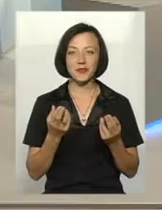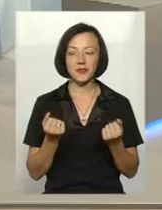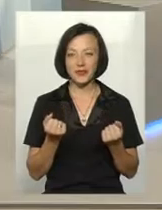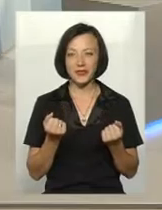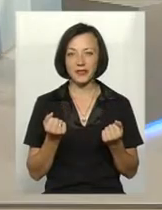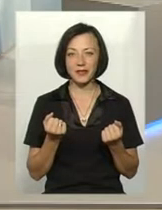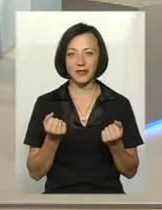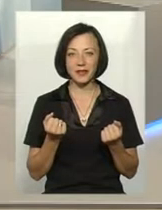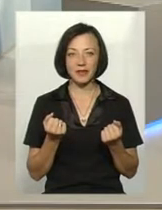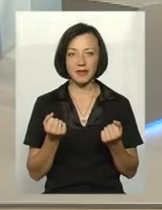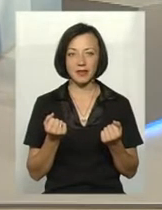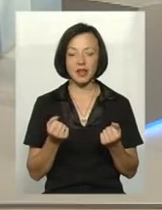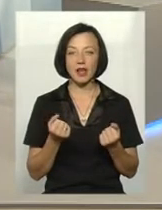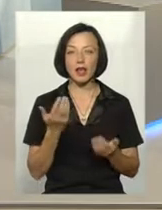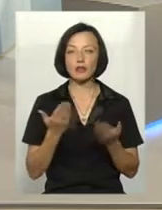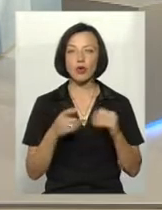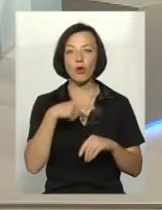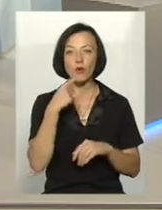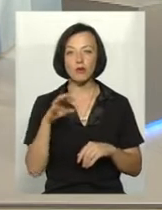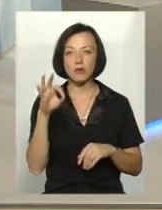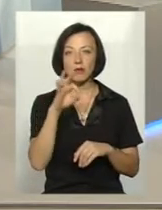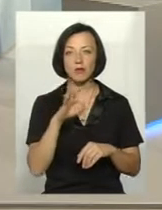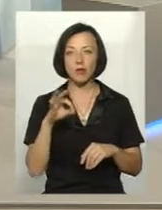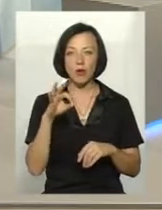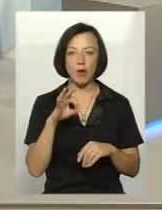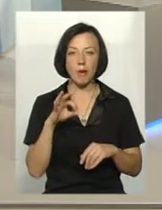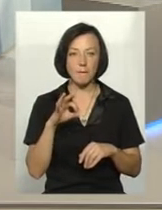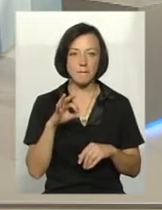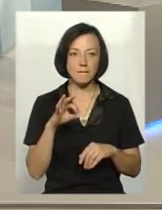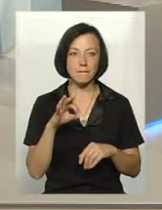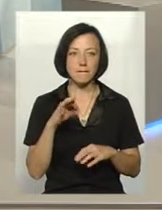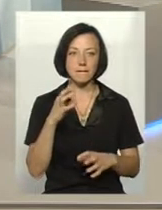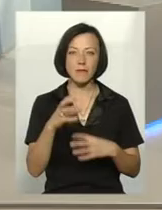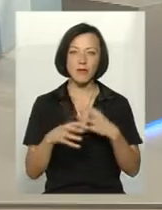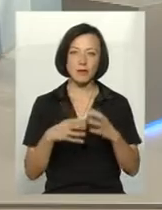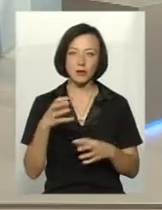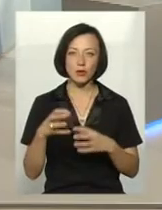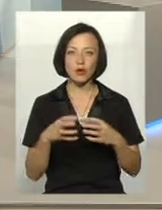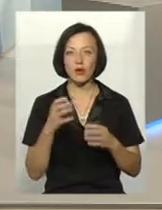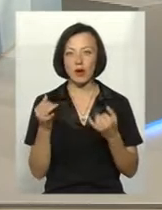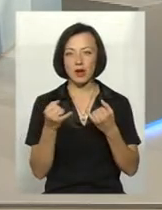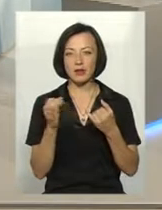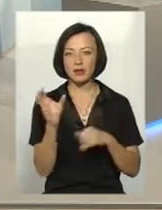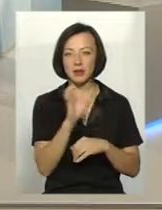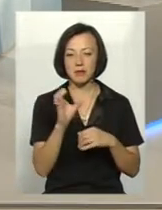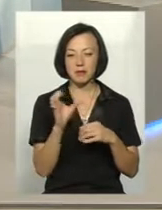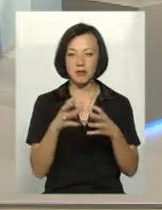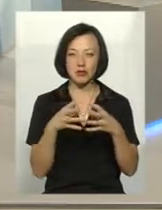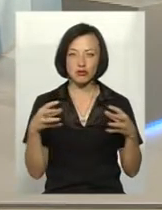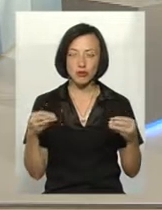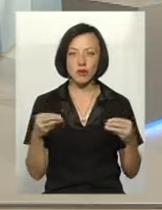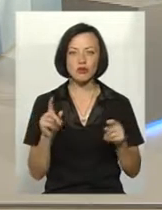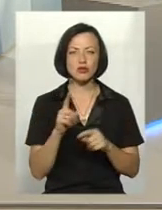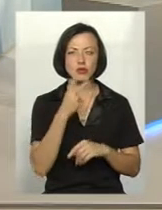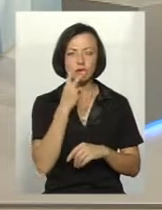разом з тим а якщо говорити про баштанні культуры ну баштанні що